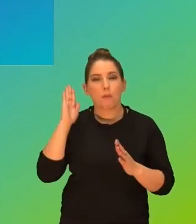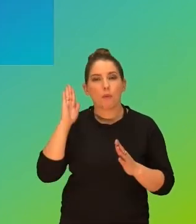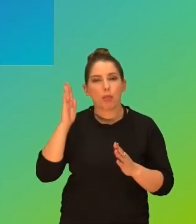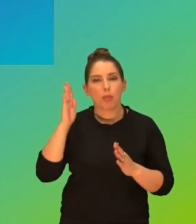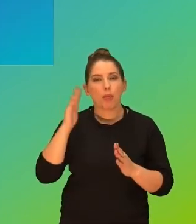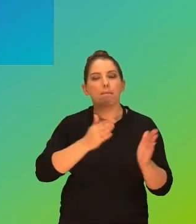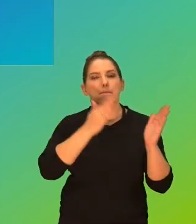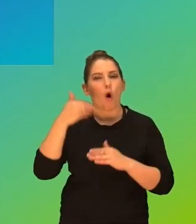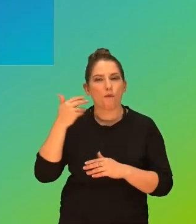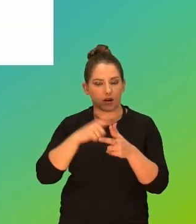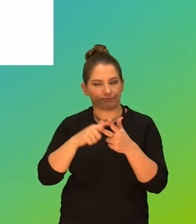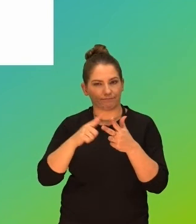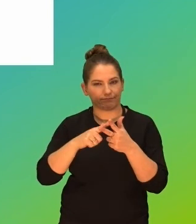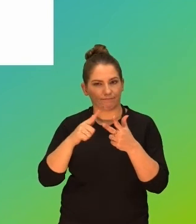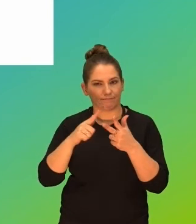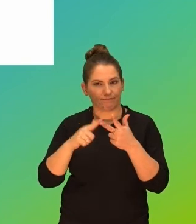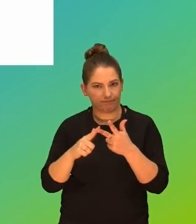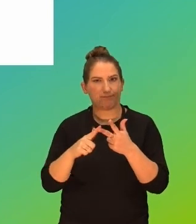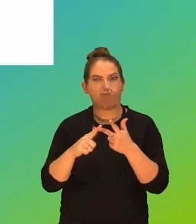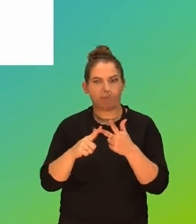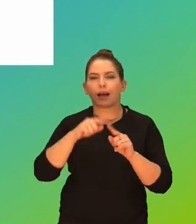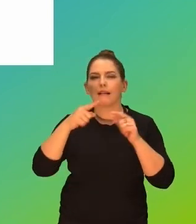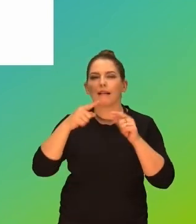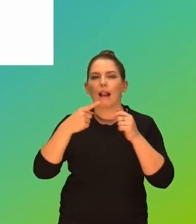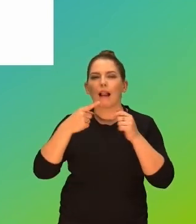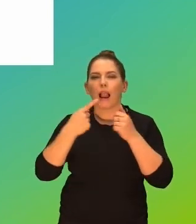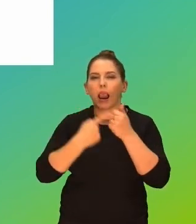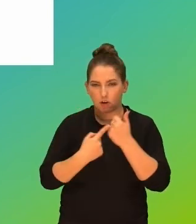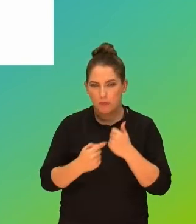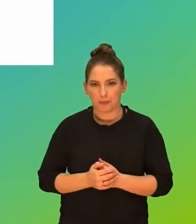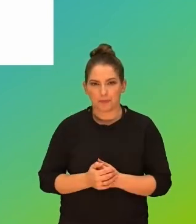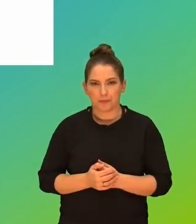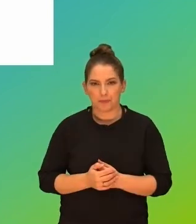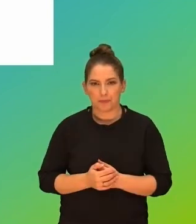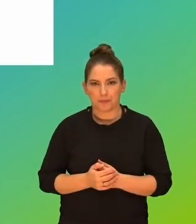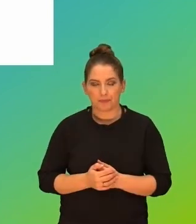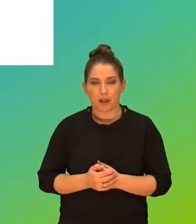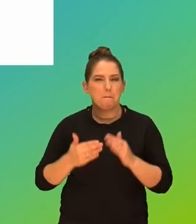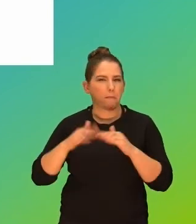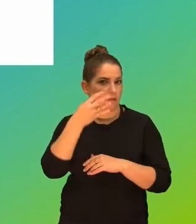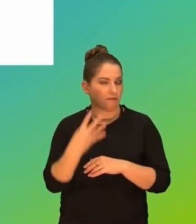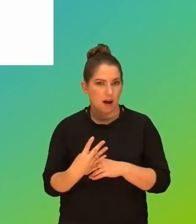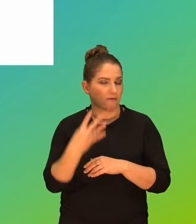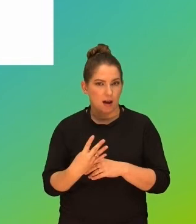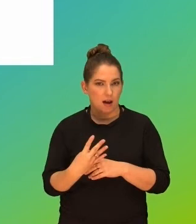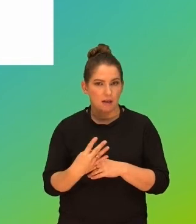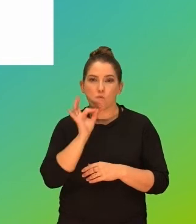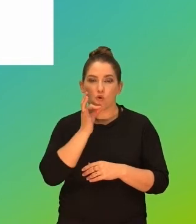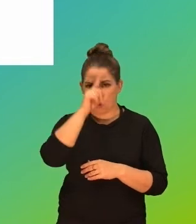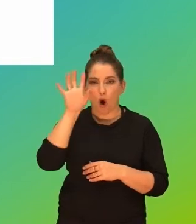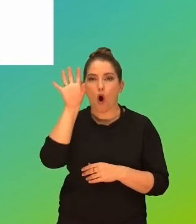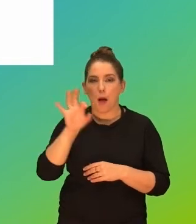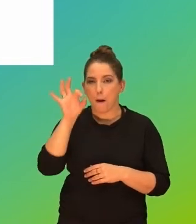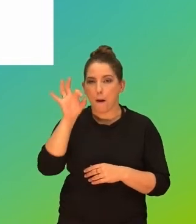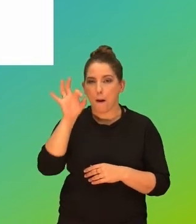omówię wszystkie te trzy grupy danych. Ponad jedna czwarta młodych ludzi